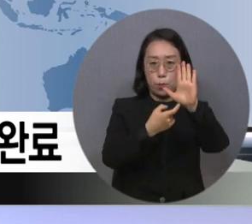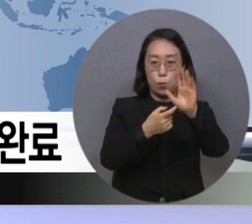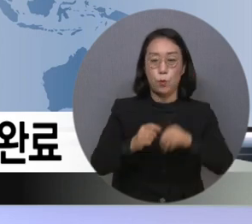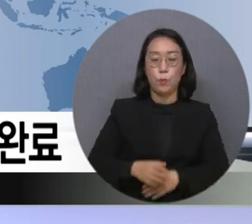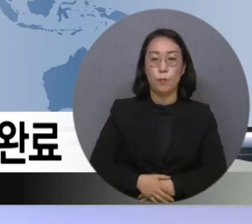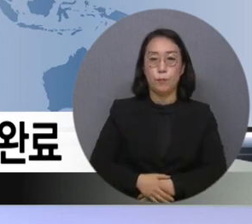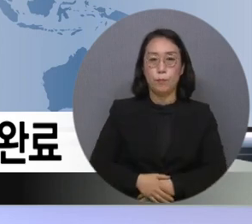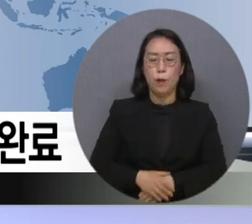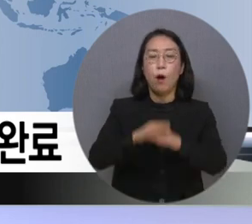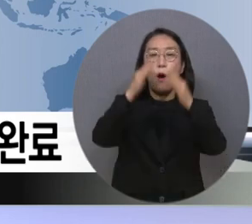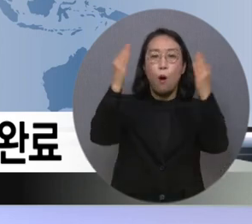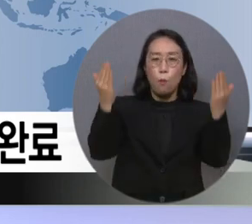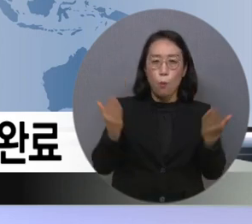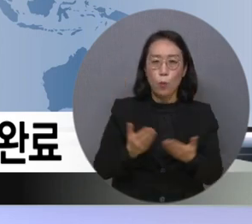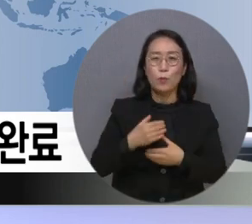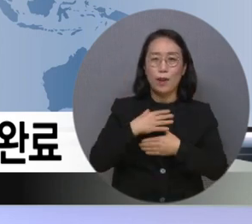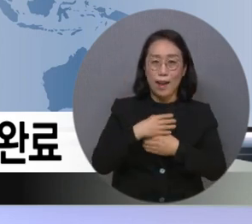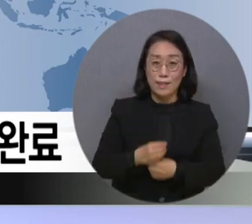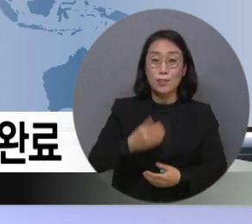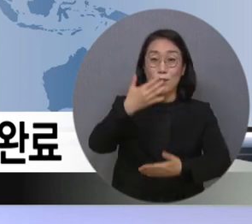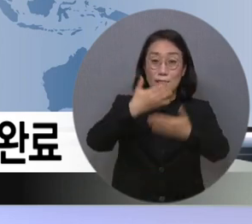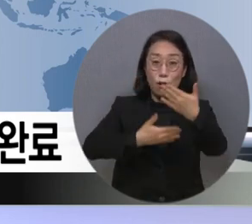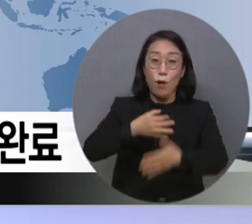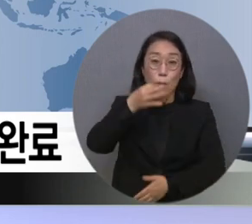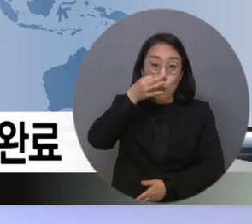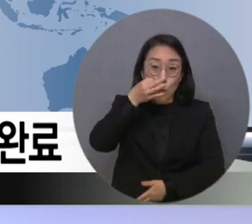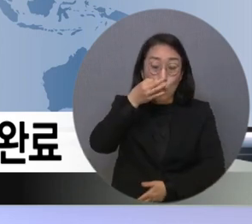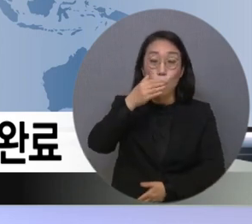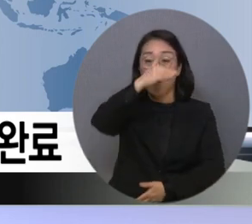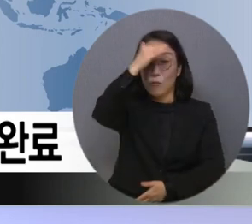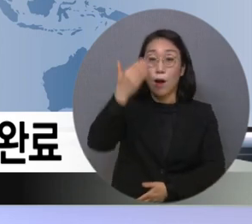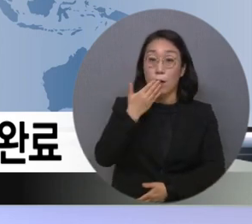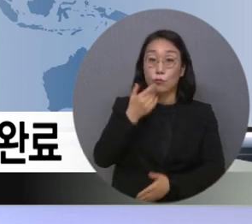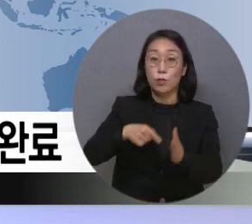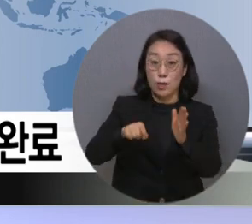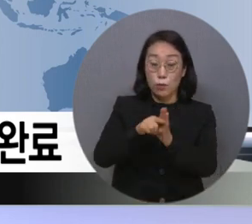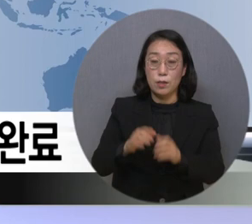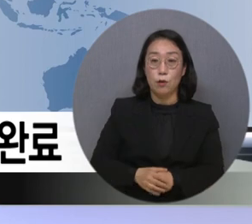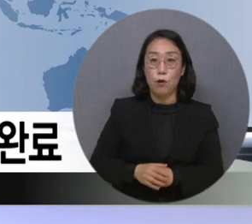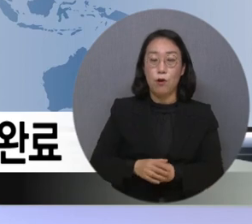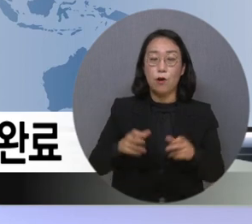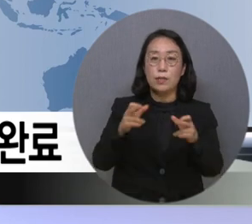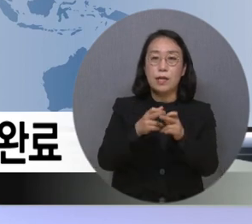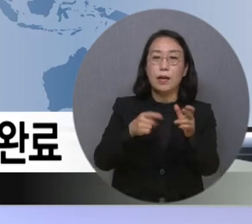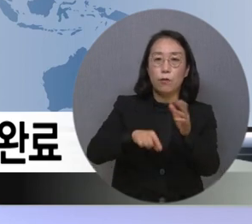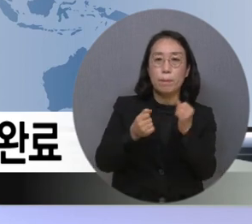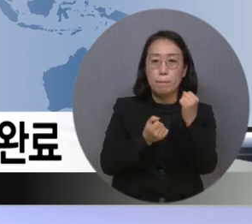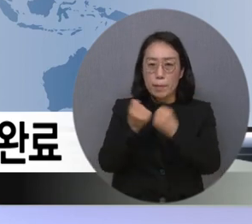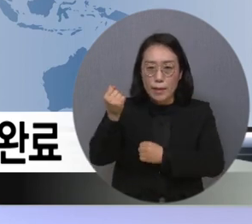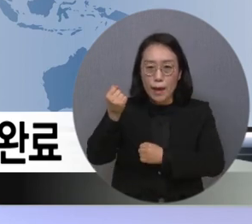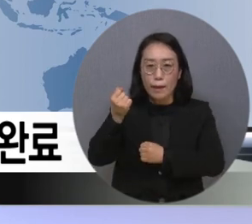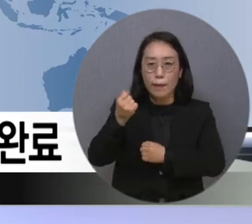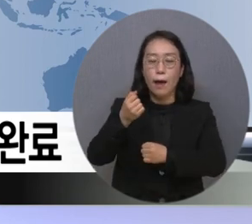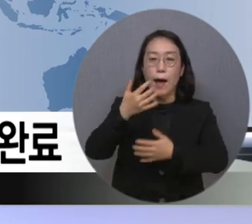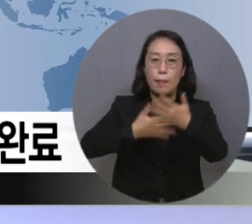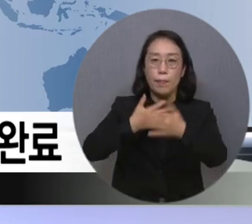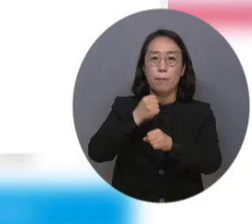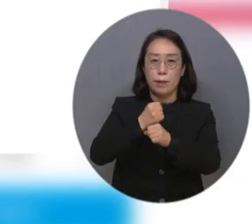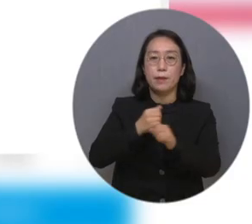모두에게 안전한 영화관람 환경을 만들기 위해 장애인을 위한 피난 안내 영상물이 제작됐습니다.